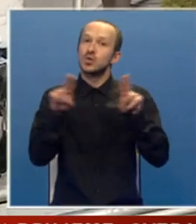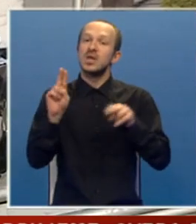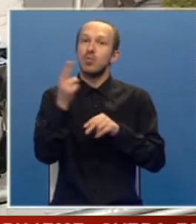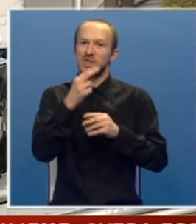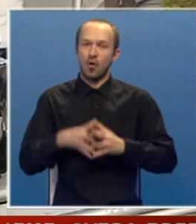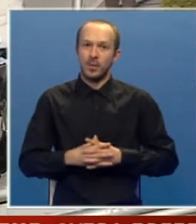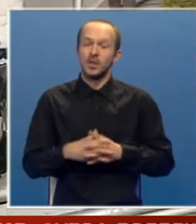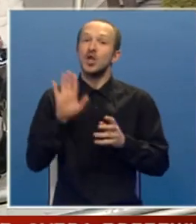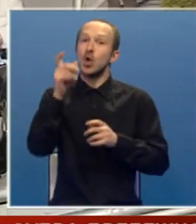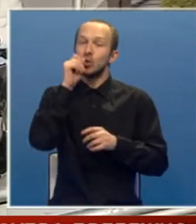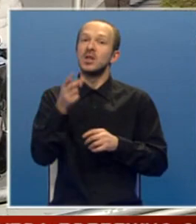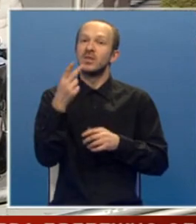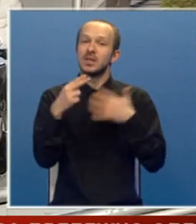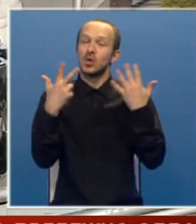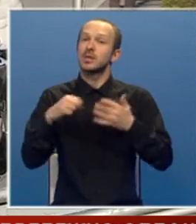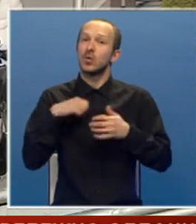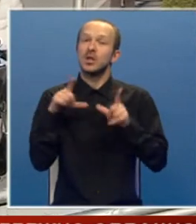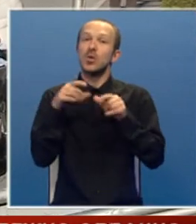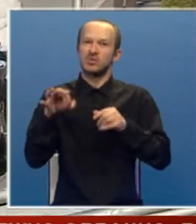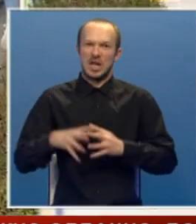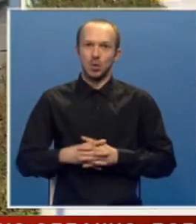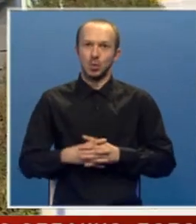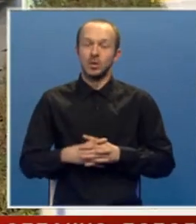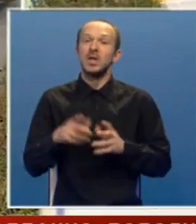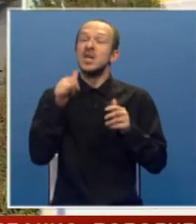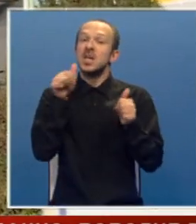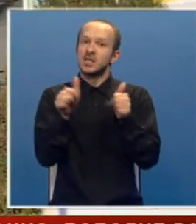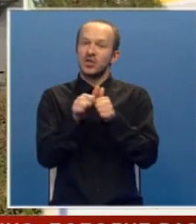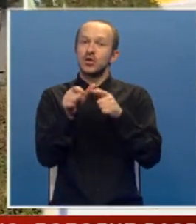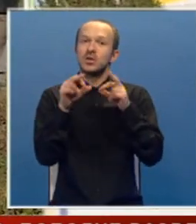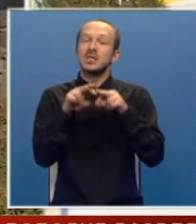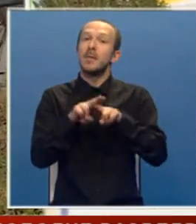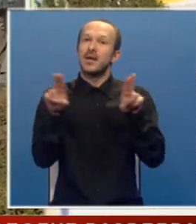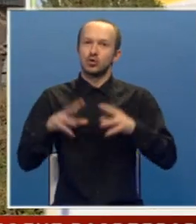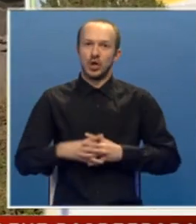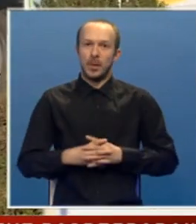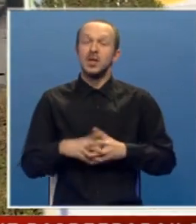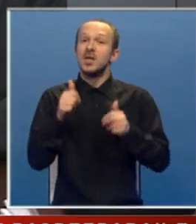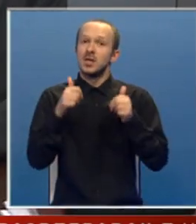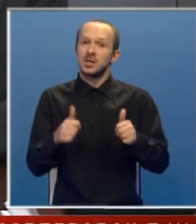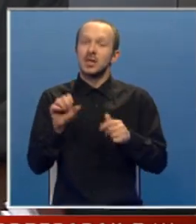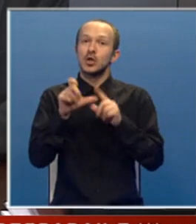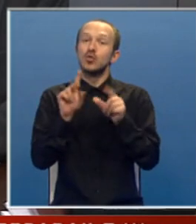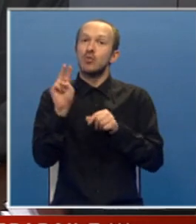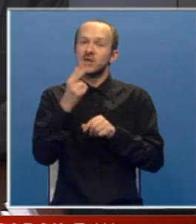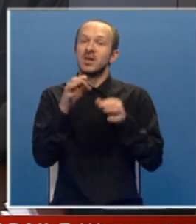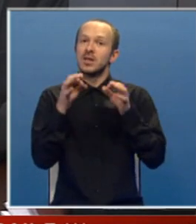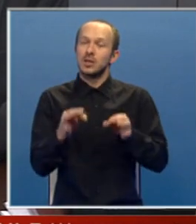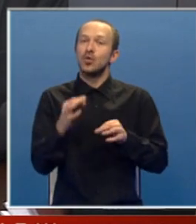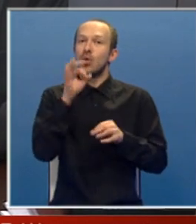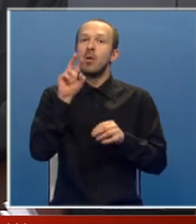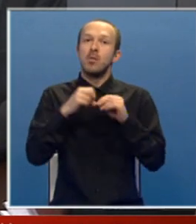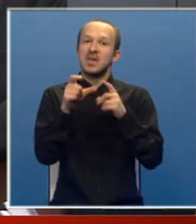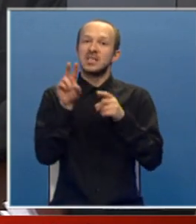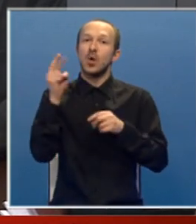pozivom, jer su ti ljudi 28 godina u Zvorniku i sarađivali su sa pravosuđem. I sada da su pozvani sigurno bi se